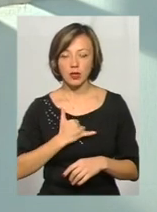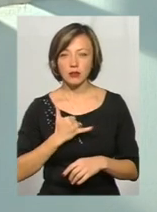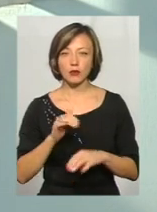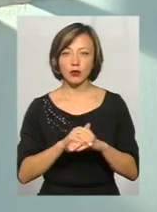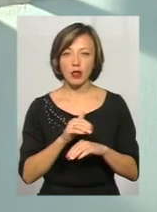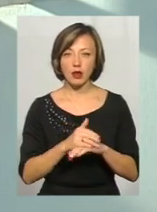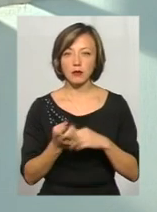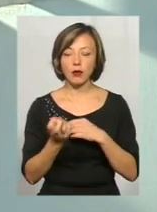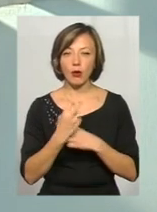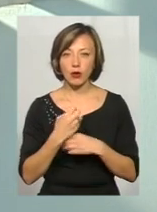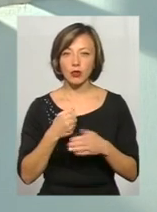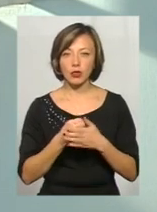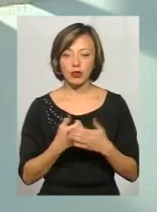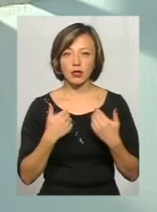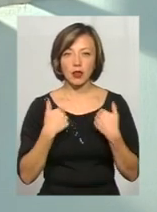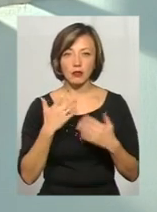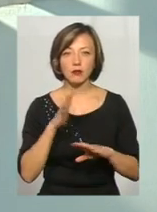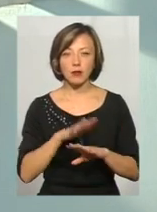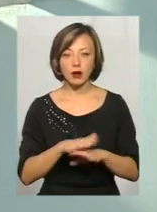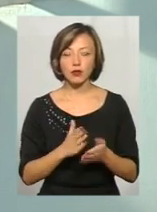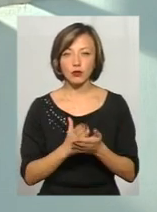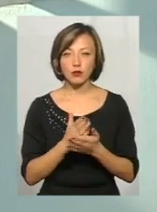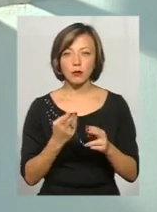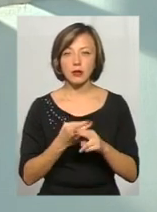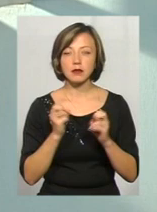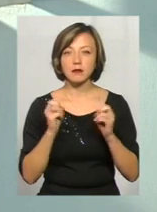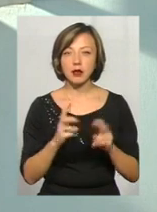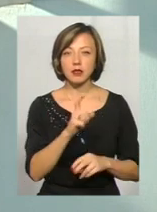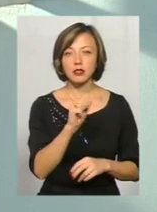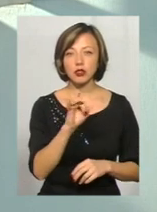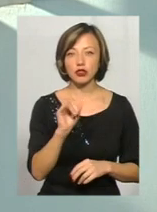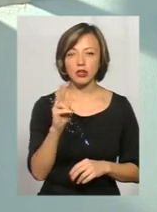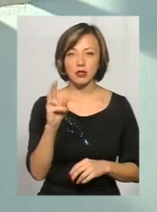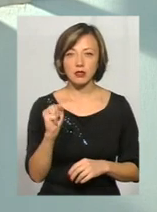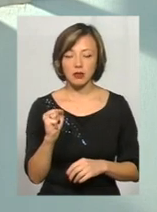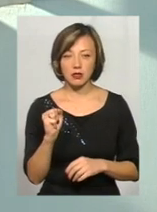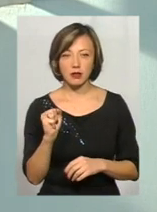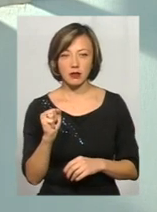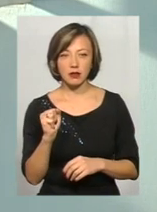будь ласка, приходьте до нас в банк служби безпеки на Заричанську 5-раптєців в Хмельницькому.